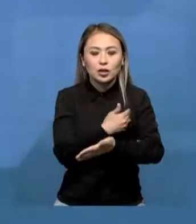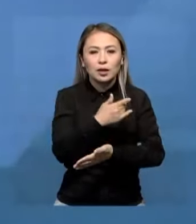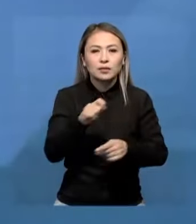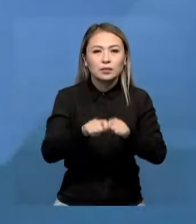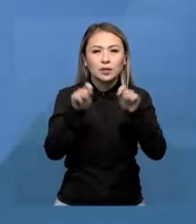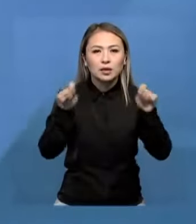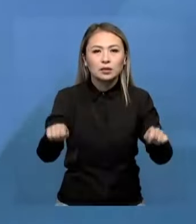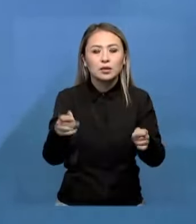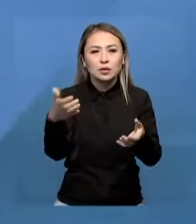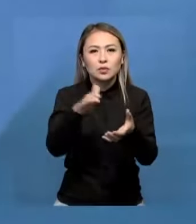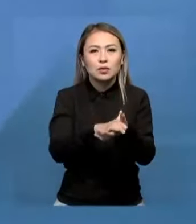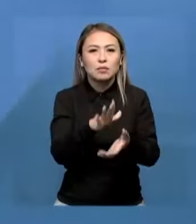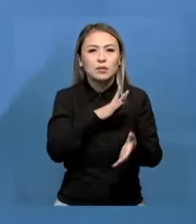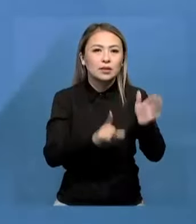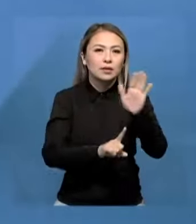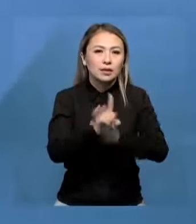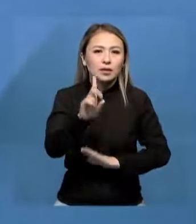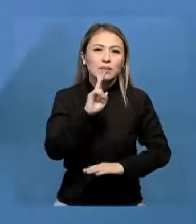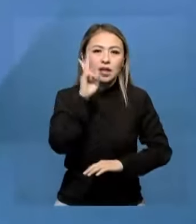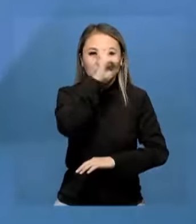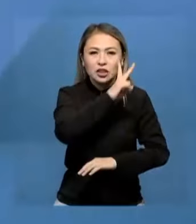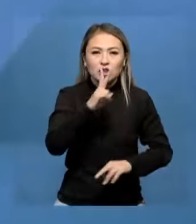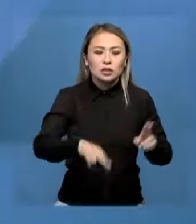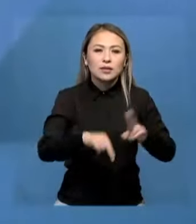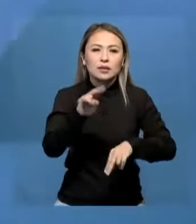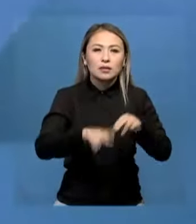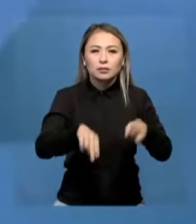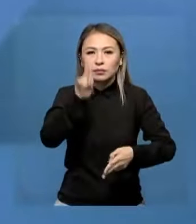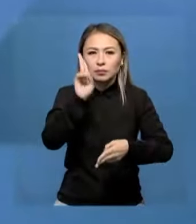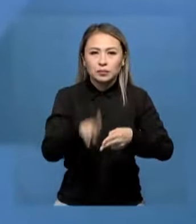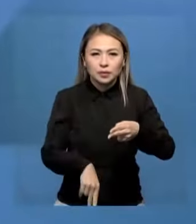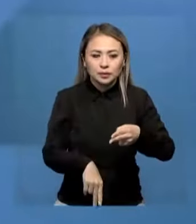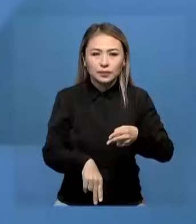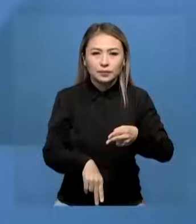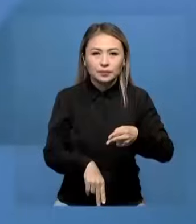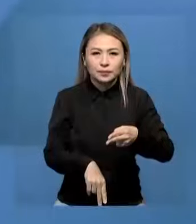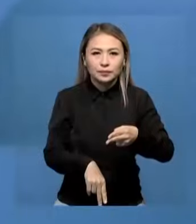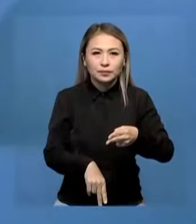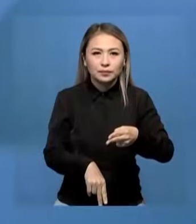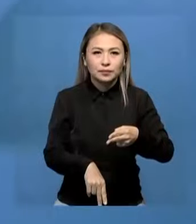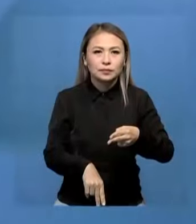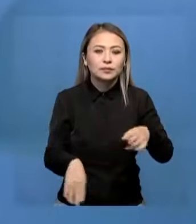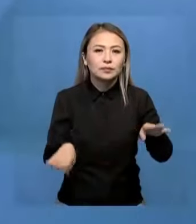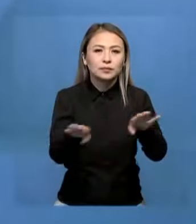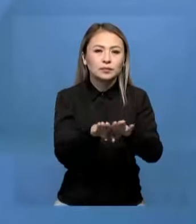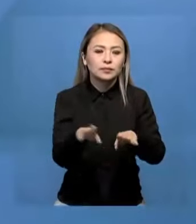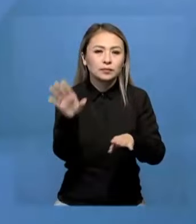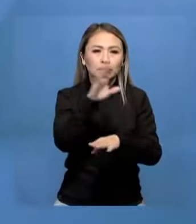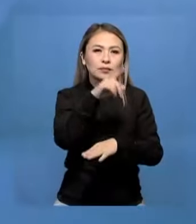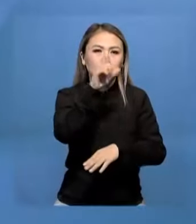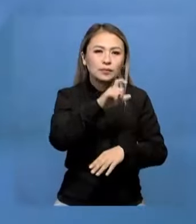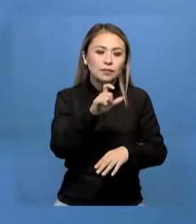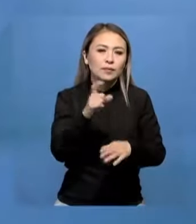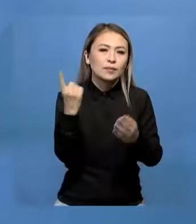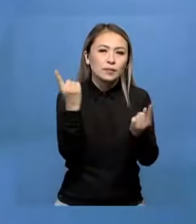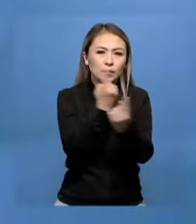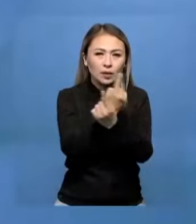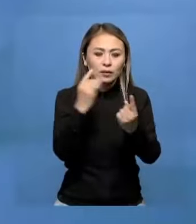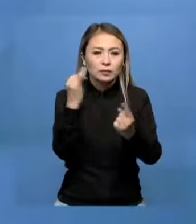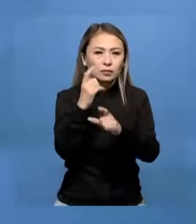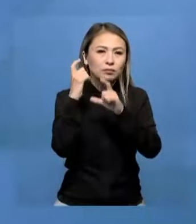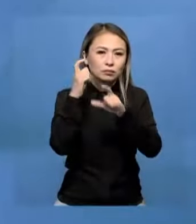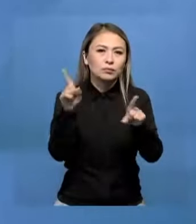Әуежайның жаңа терминалы мен тансудан басталды. Не бәрі екі жылда салынған алып нысан жұлаушылар тасымалы ғана емес жүк